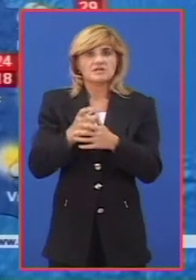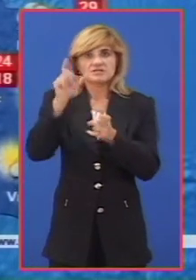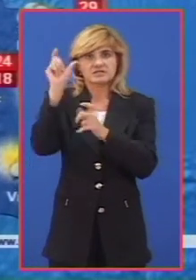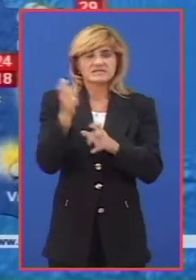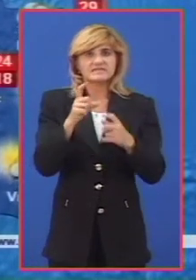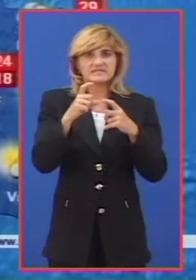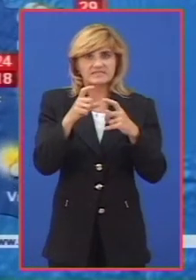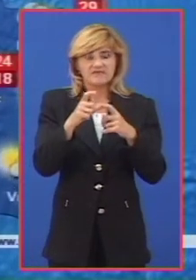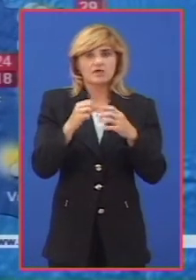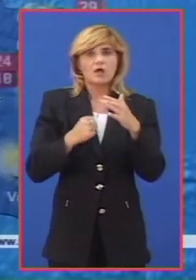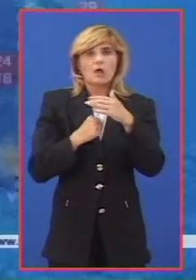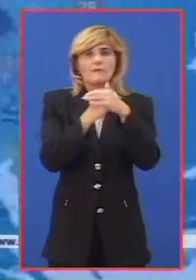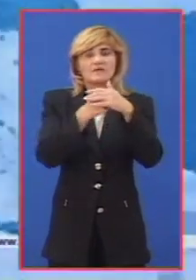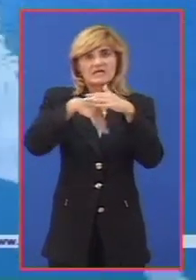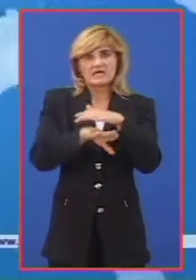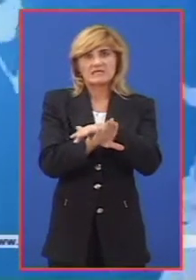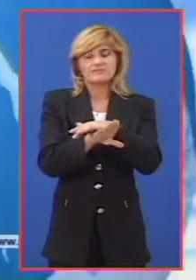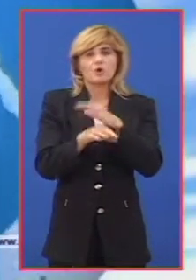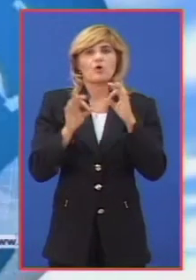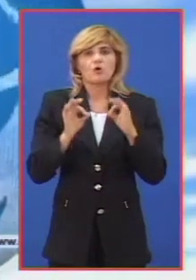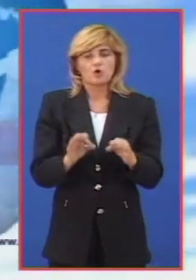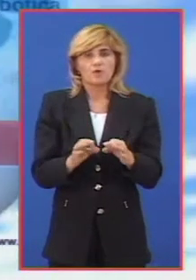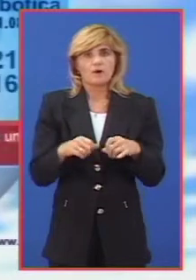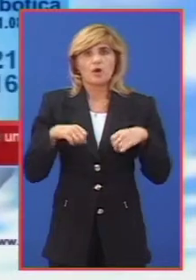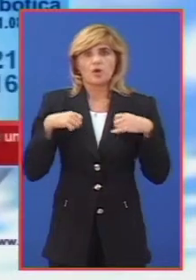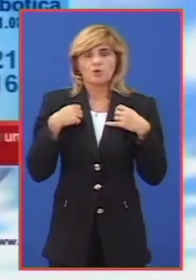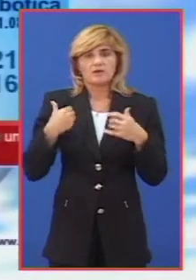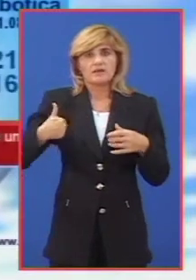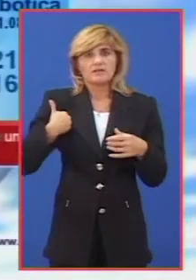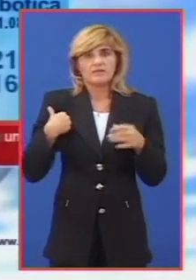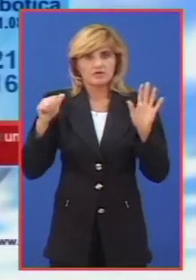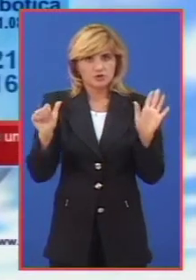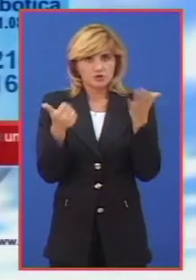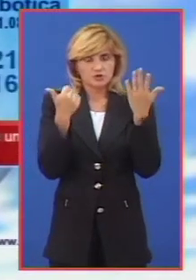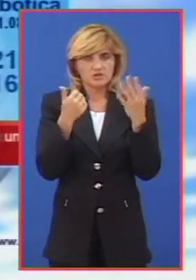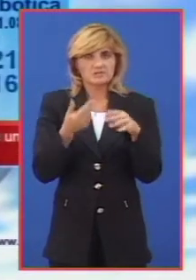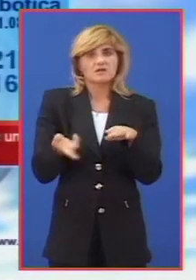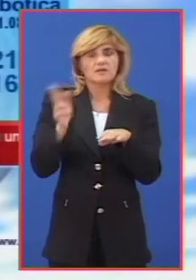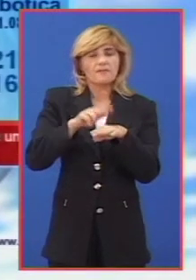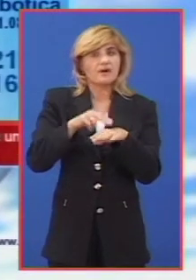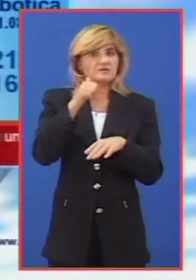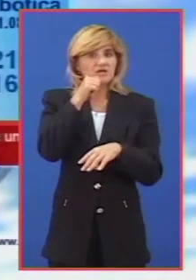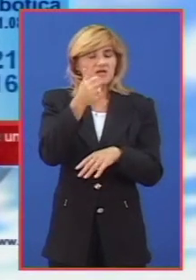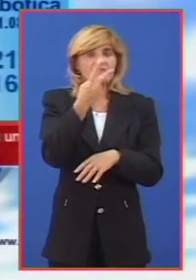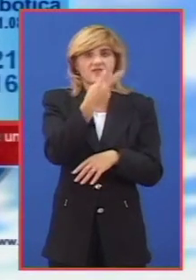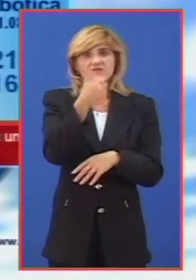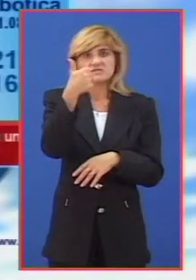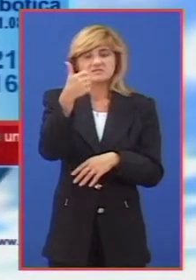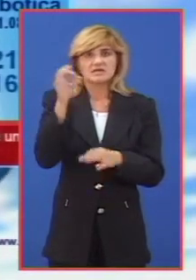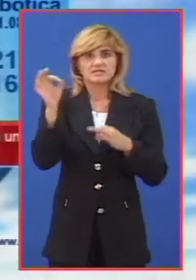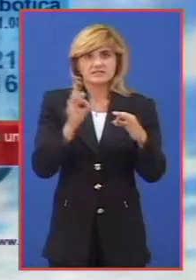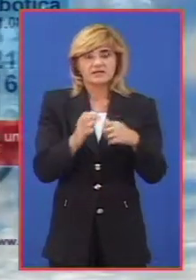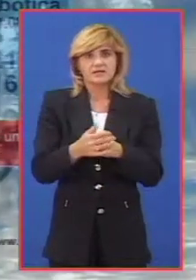severni vetera, a pritisak će biti ispod normale. Juternja temperatura će iznositi 16, a maksimalna dnevna 21.00.